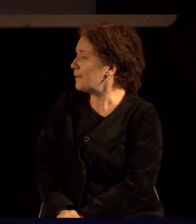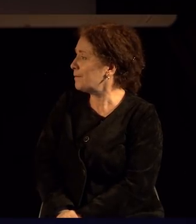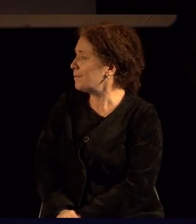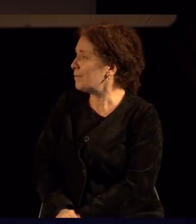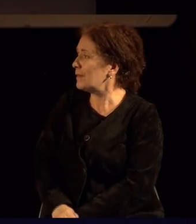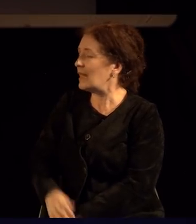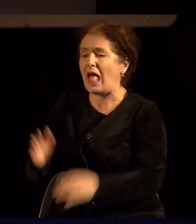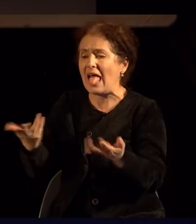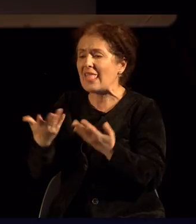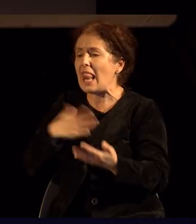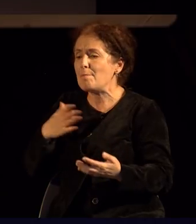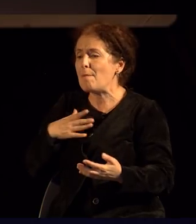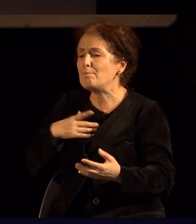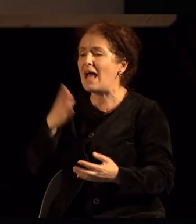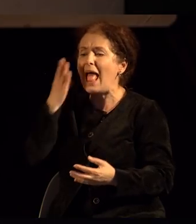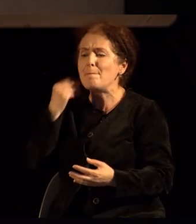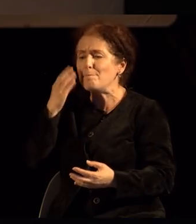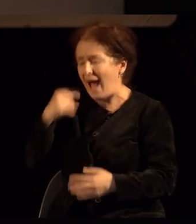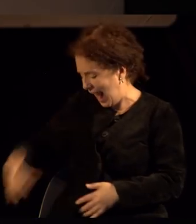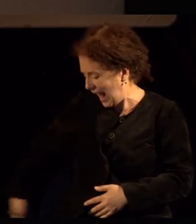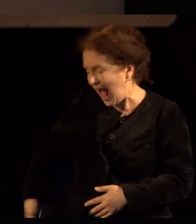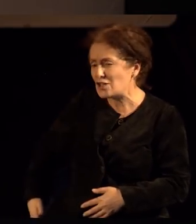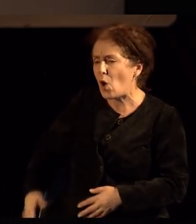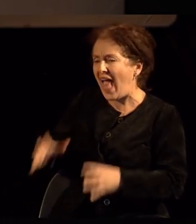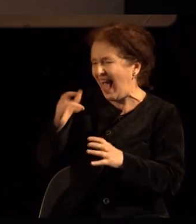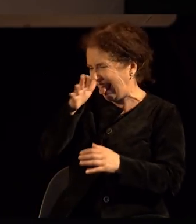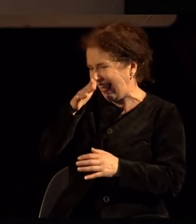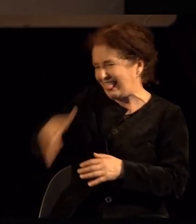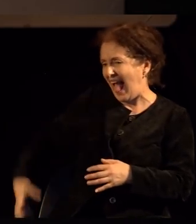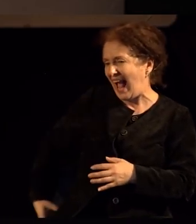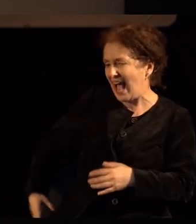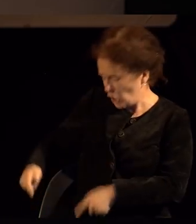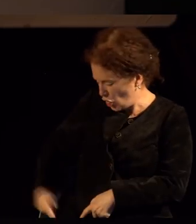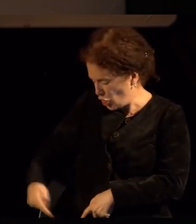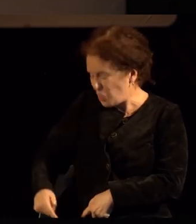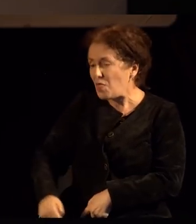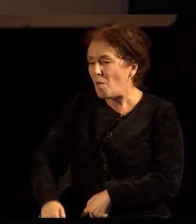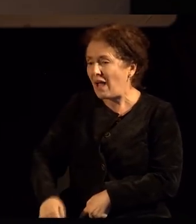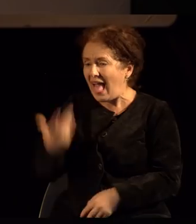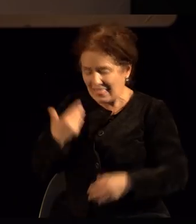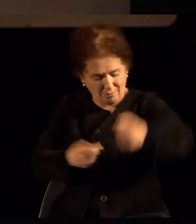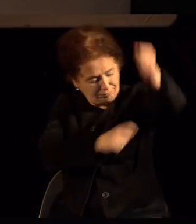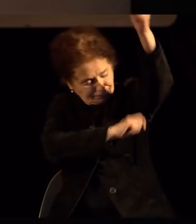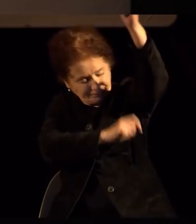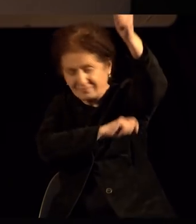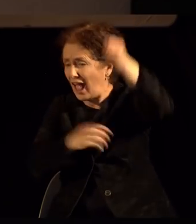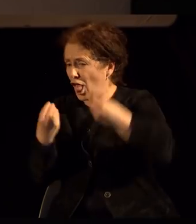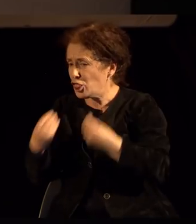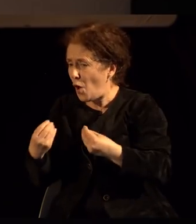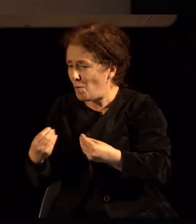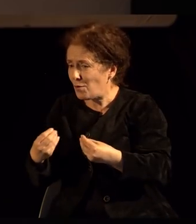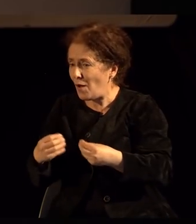дали јам целулит газот да не ми е грд дали сум ги избричила добро мишките да